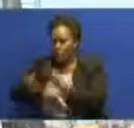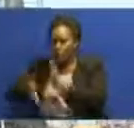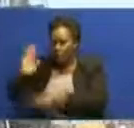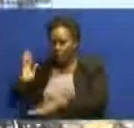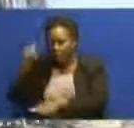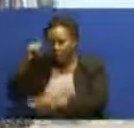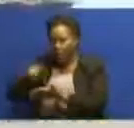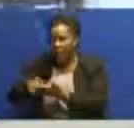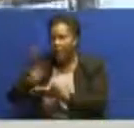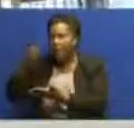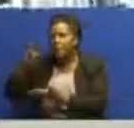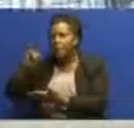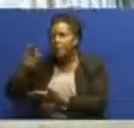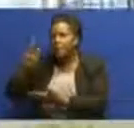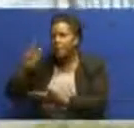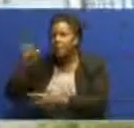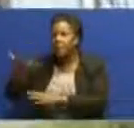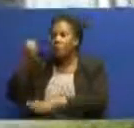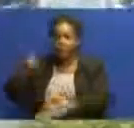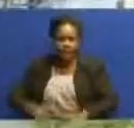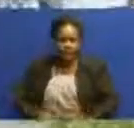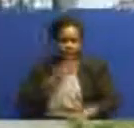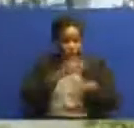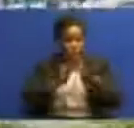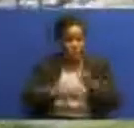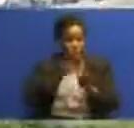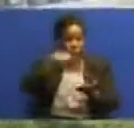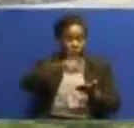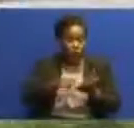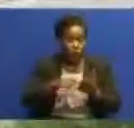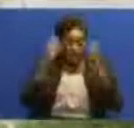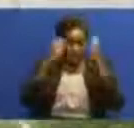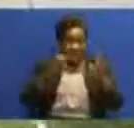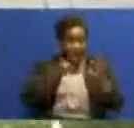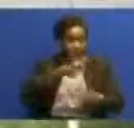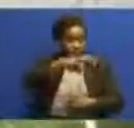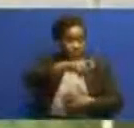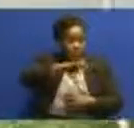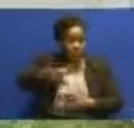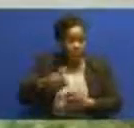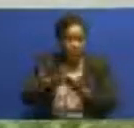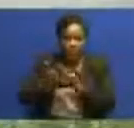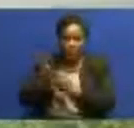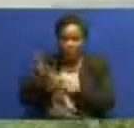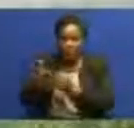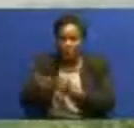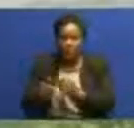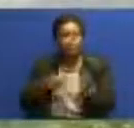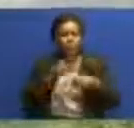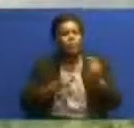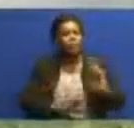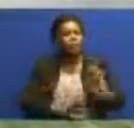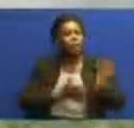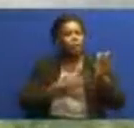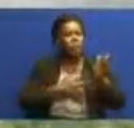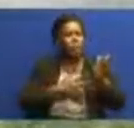chamabasi ya endayo mikowani na nchijirani hapa katika eneo lambezi luis ukiendelea kwa kasi kubwa na almashauri